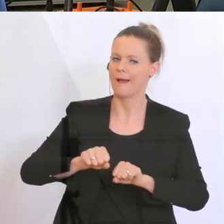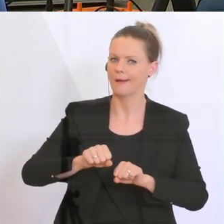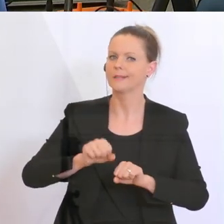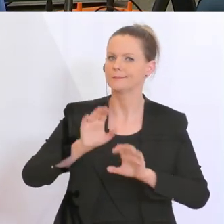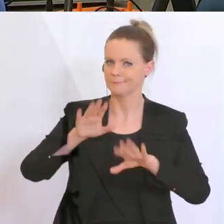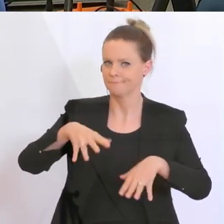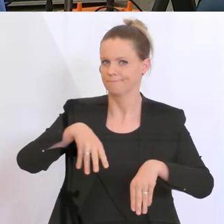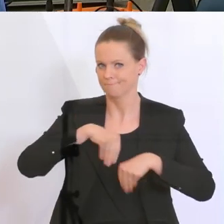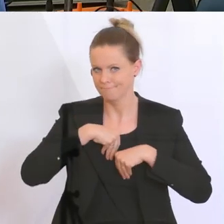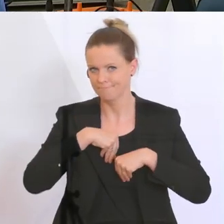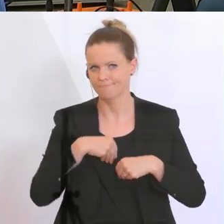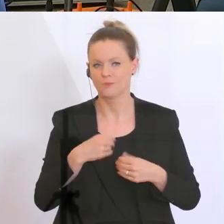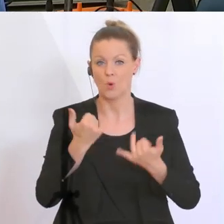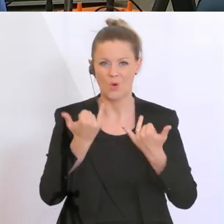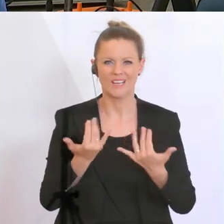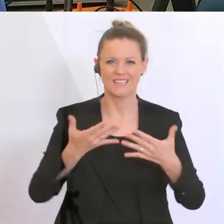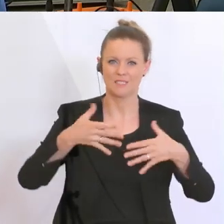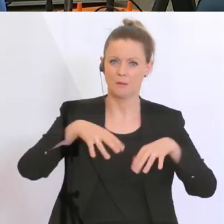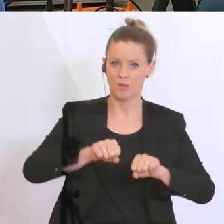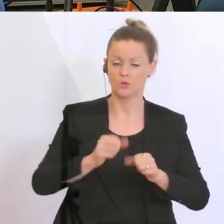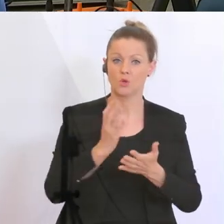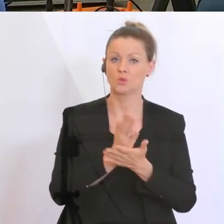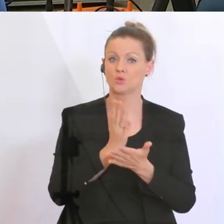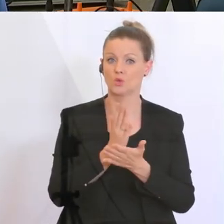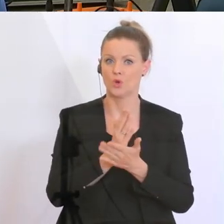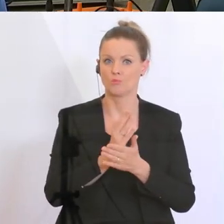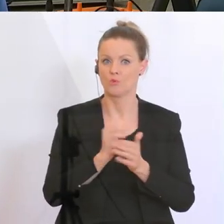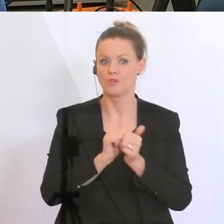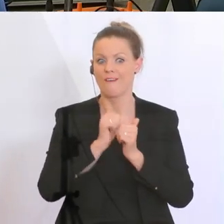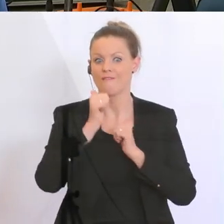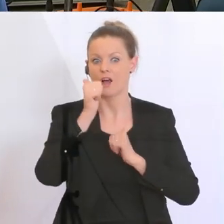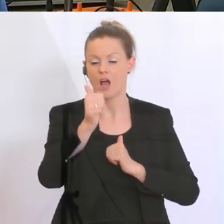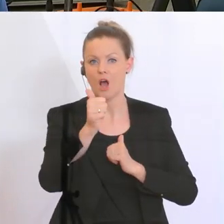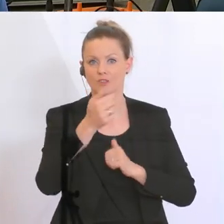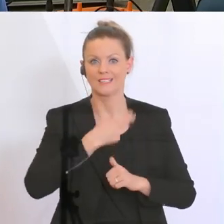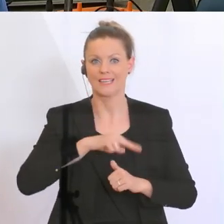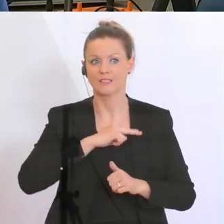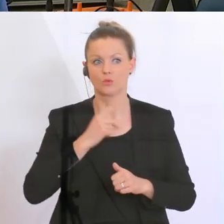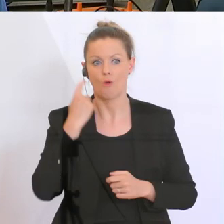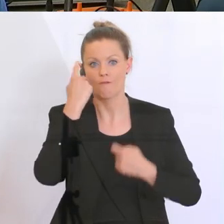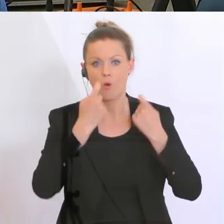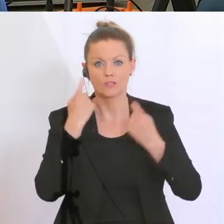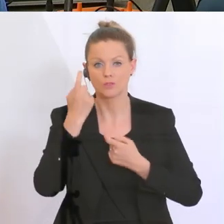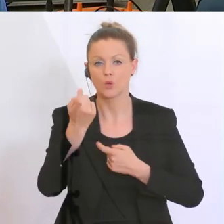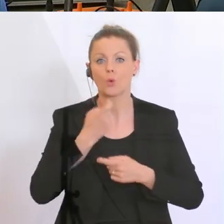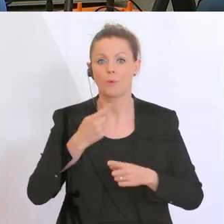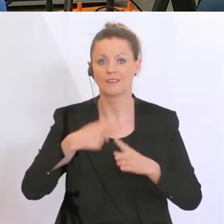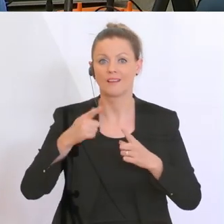Banken jetzt schon Risikovorsorgen erhöhen müssen für zu erwartende Kreditausfälle?